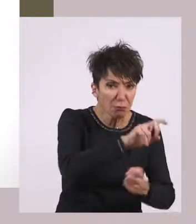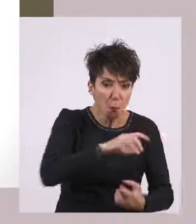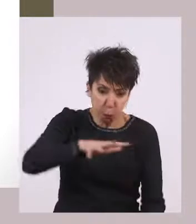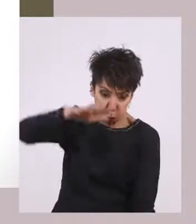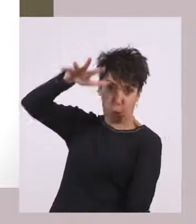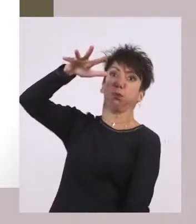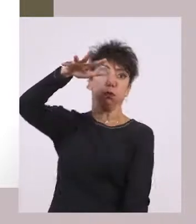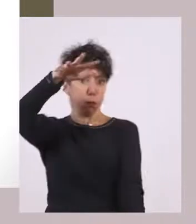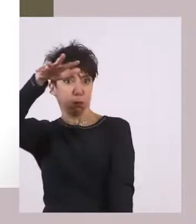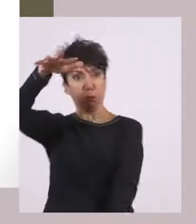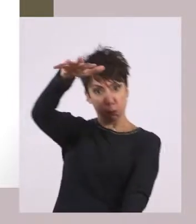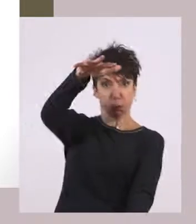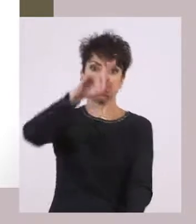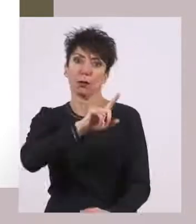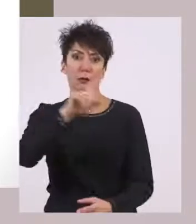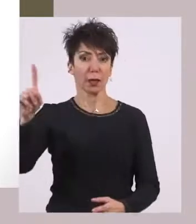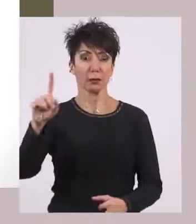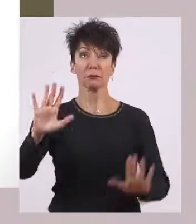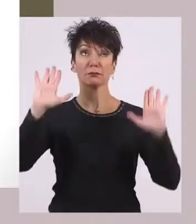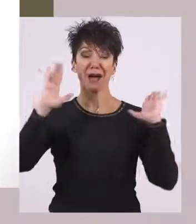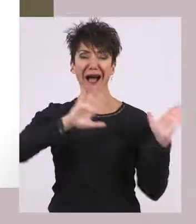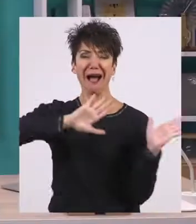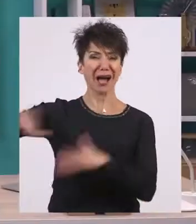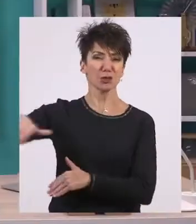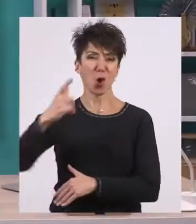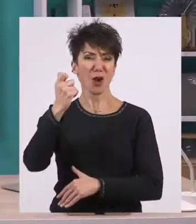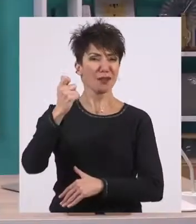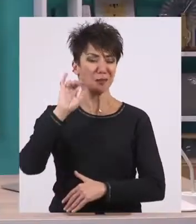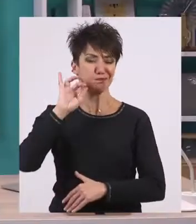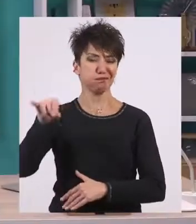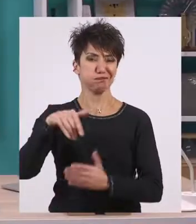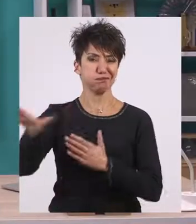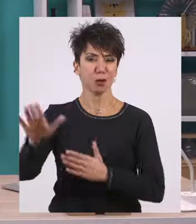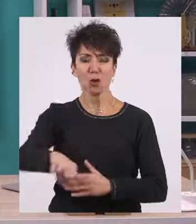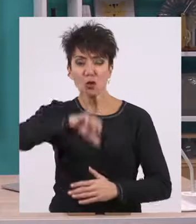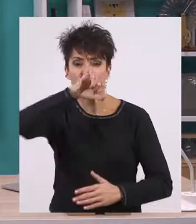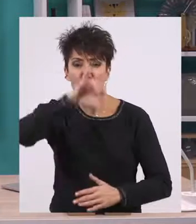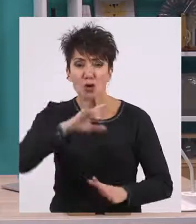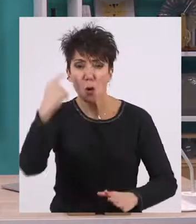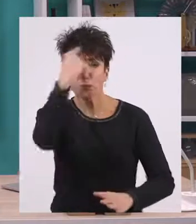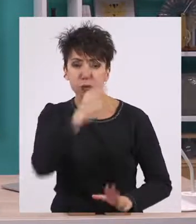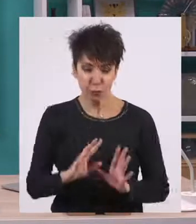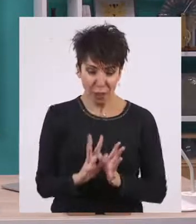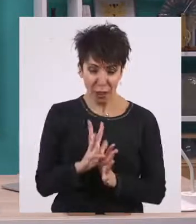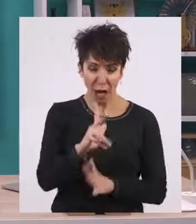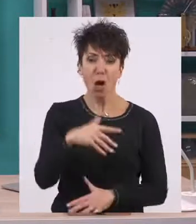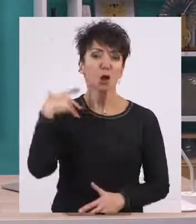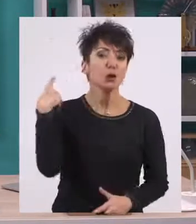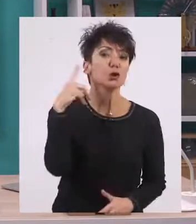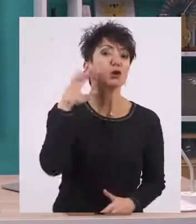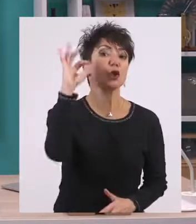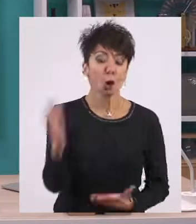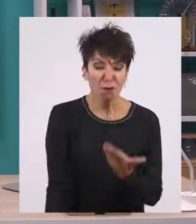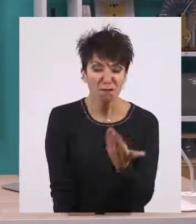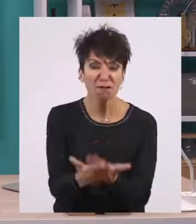και μόνο με την προσωπική σου ανάπτυξη. Σημασία είχε η πόλη και η στρατιωτική